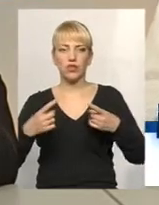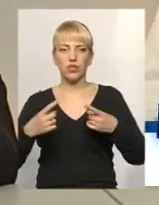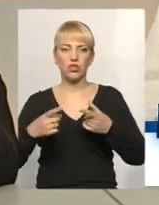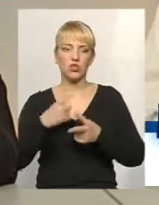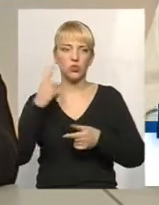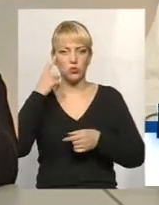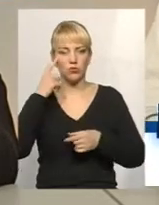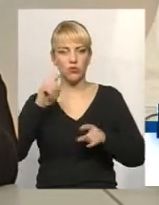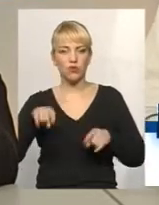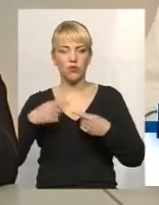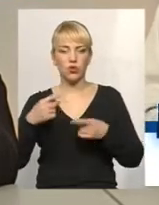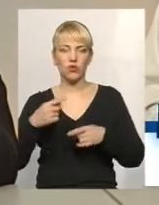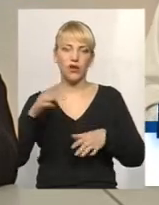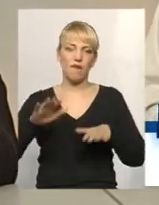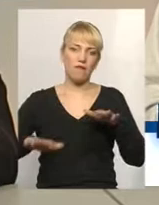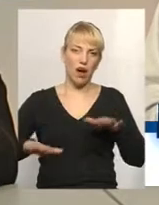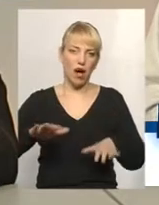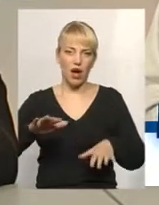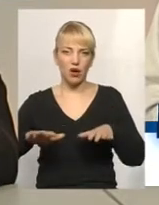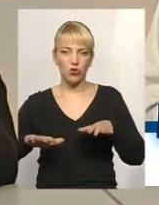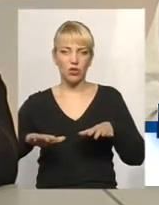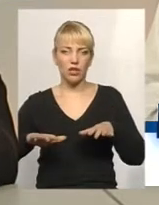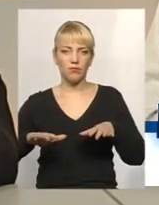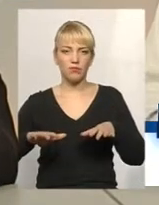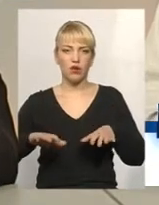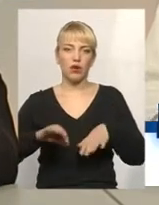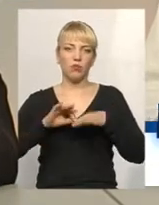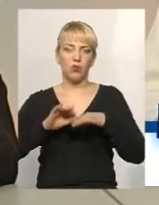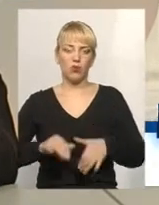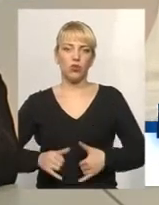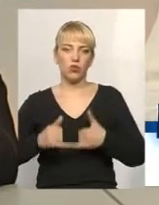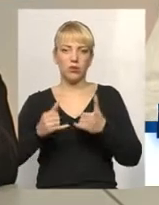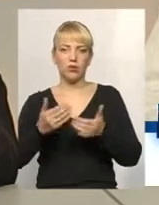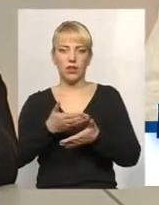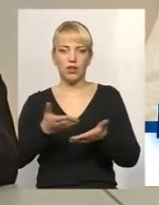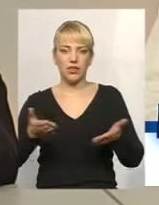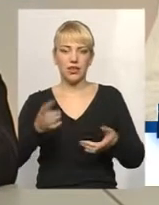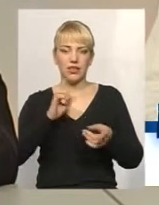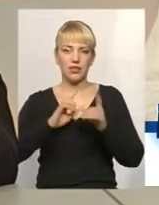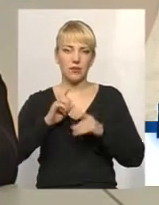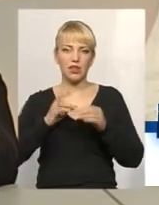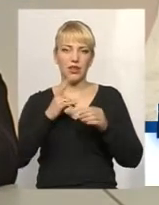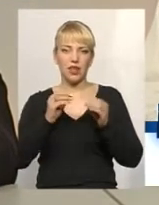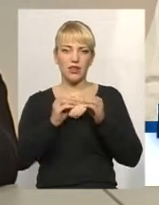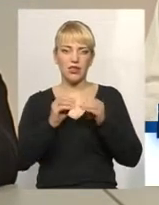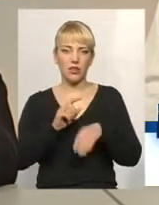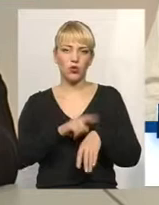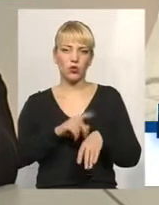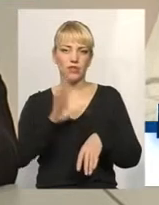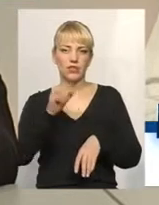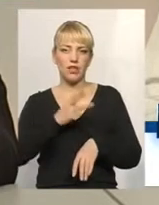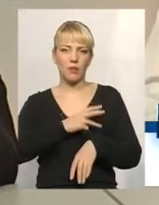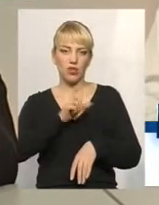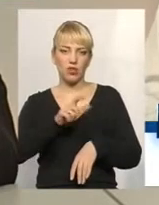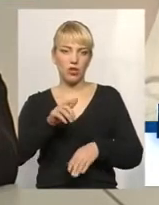думають створити, вагаються, проводимо для них семінари. Тобто, на 10-ту годину всі бажаючі, будь ласка,